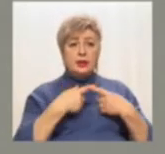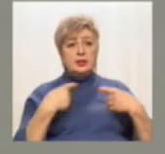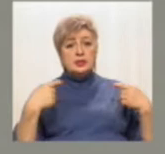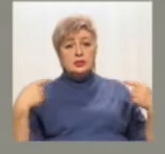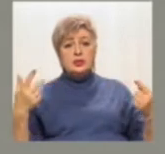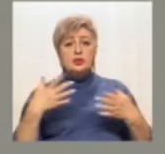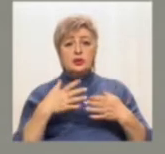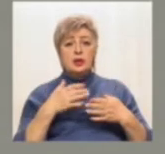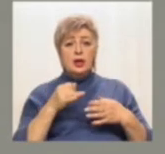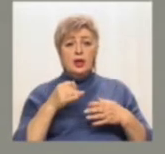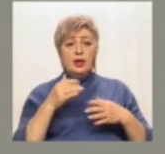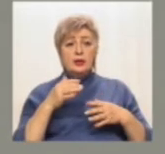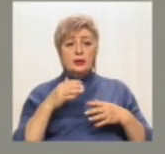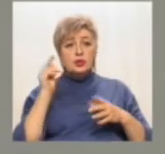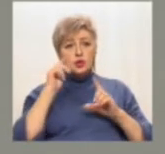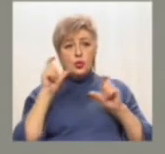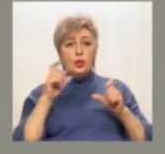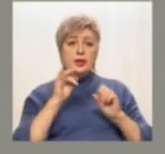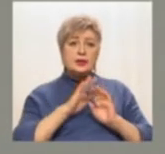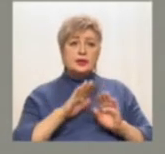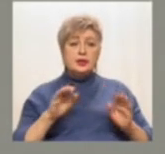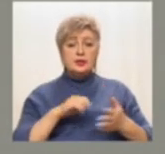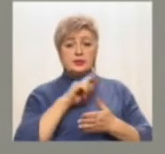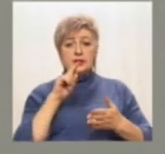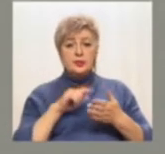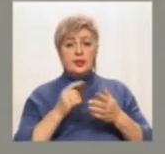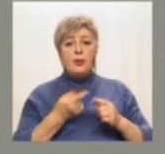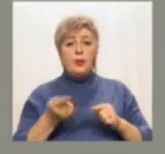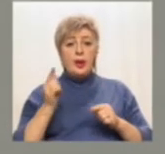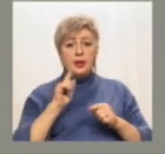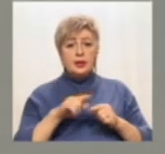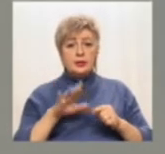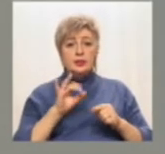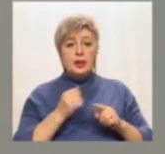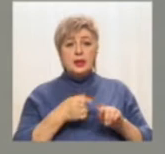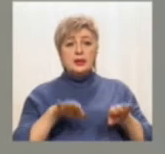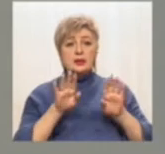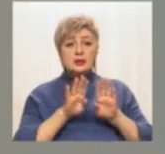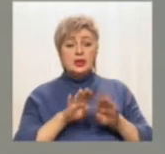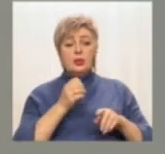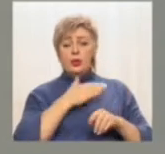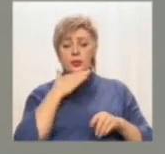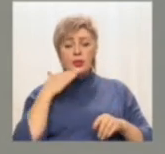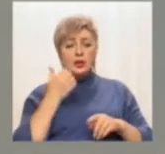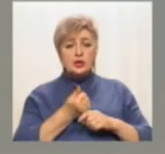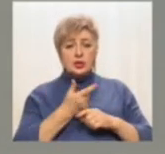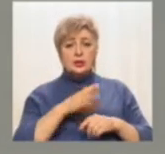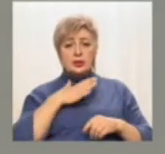і табіковських вопросів. Тому, з-за такої багаточисленості, нашу групу,